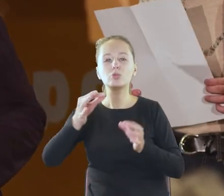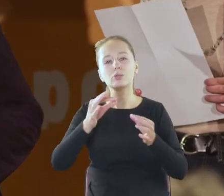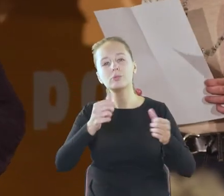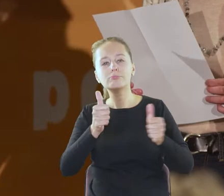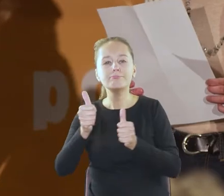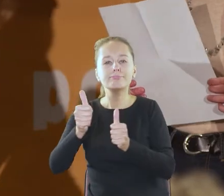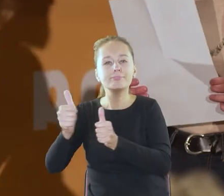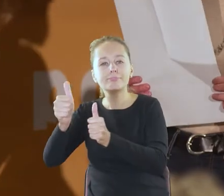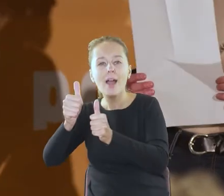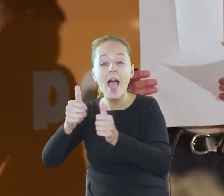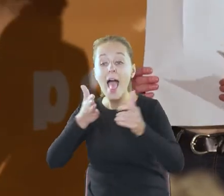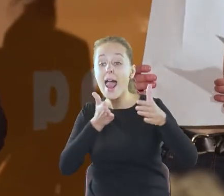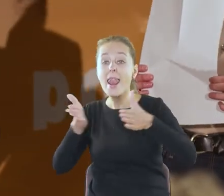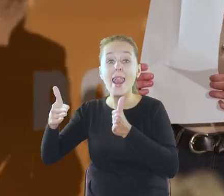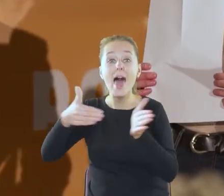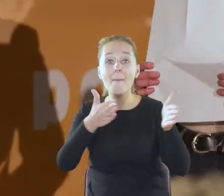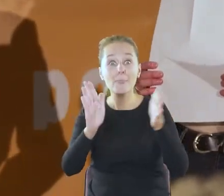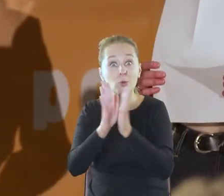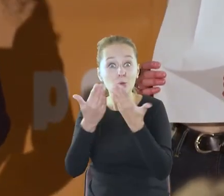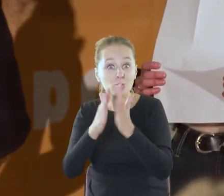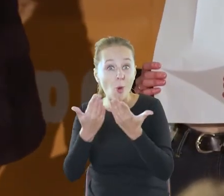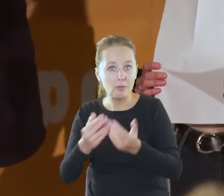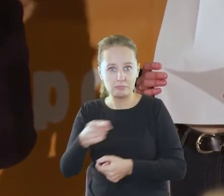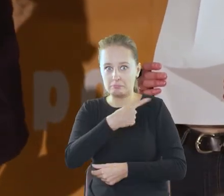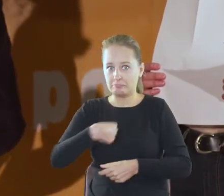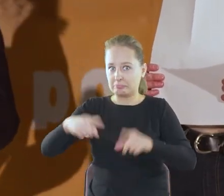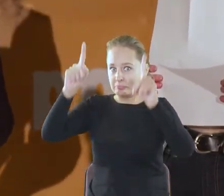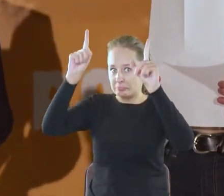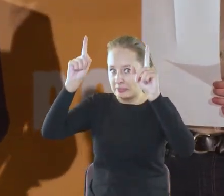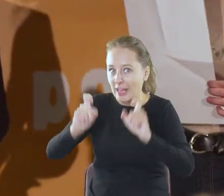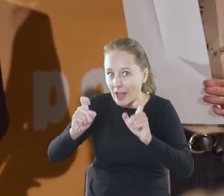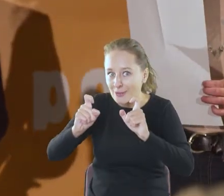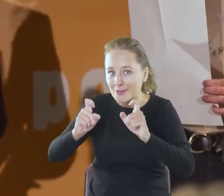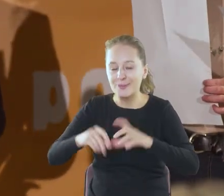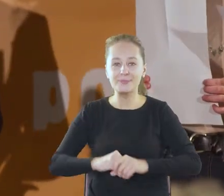ruszać. Tu jest wyruszać.